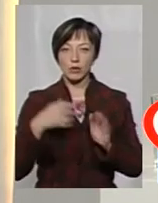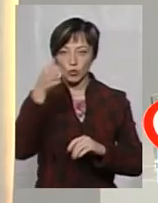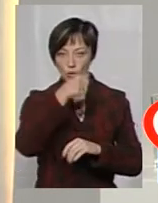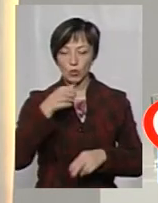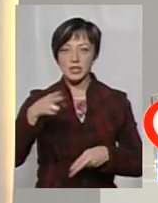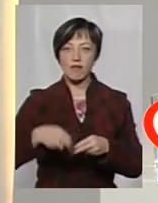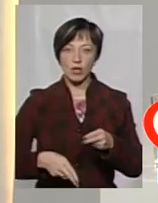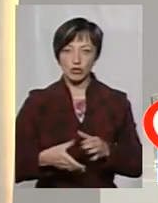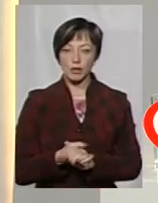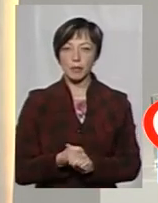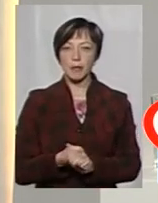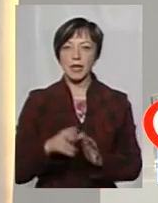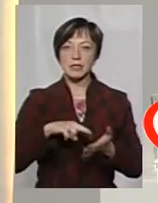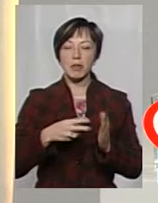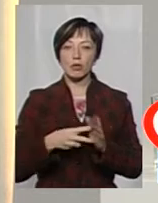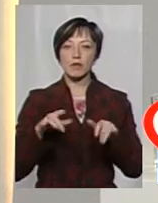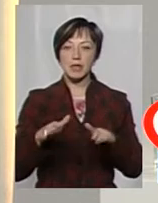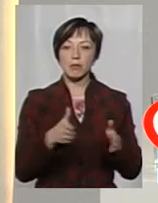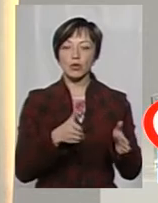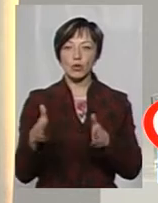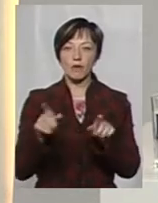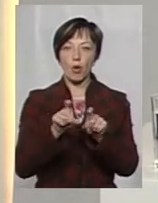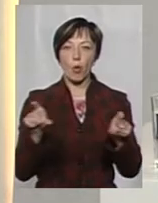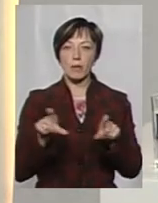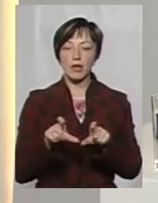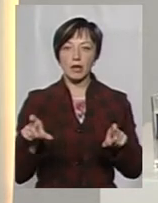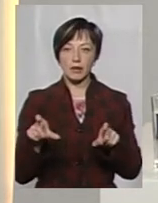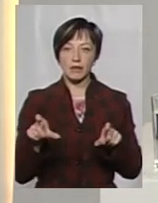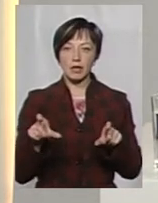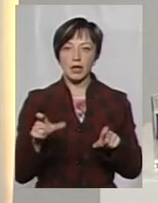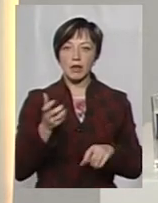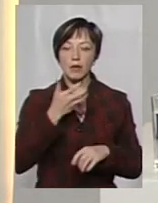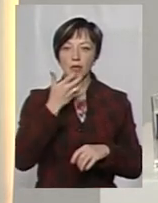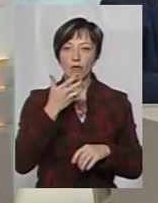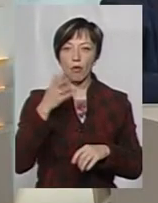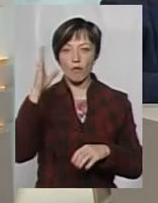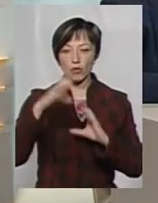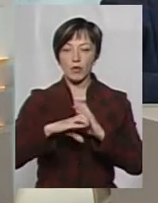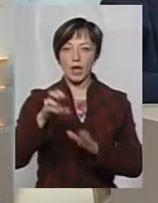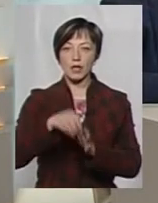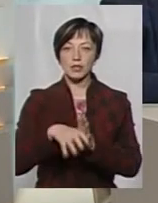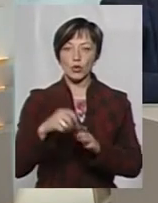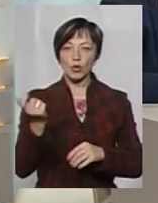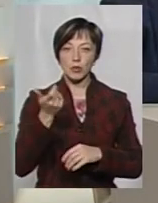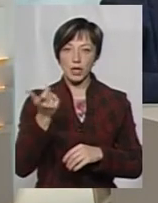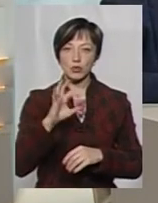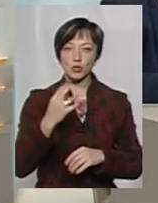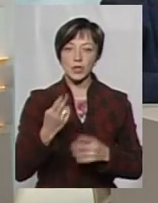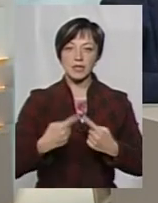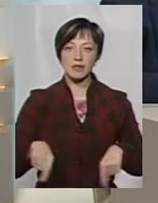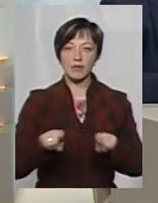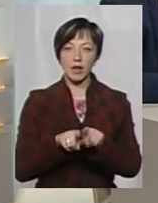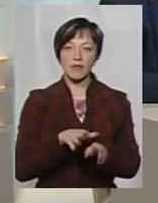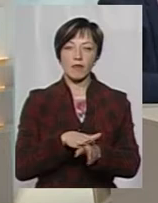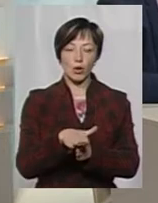завершена. Заплановані заходи з підготовки об'єктів теплового водопровідно-каналізаційного господарства соціальної сфери